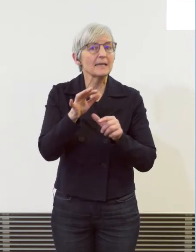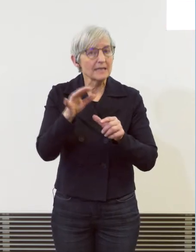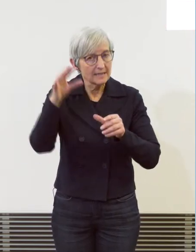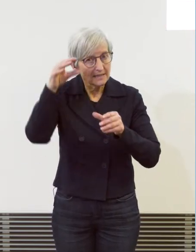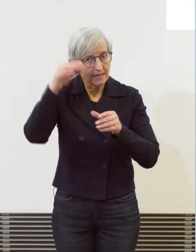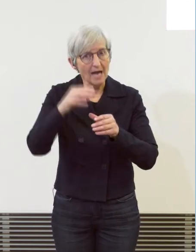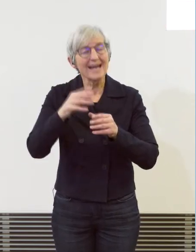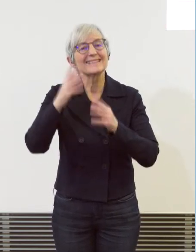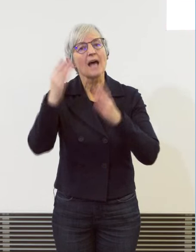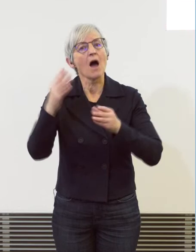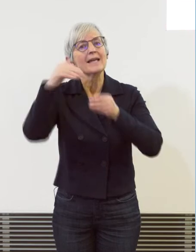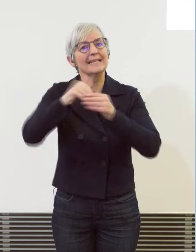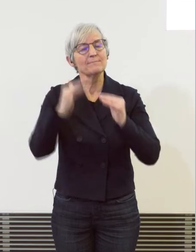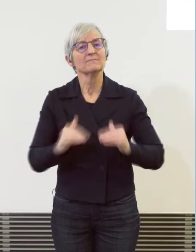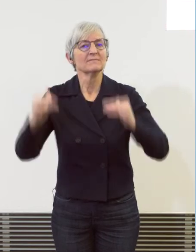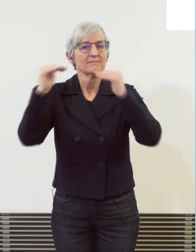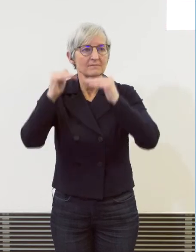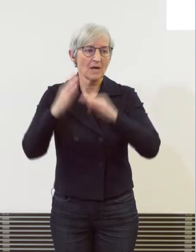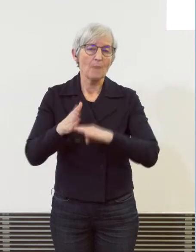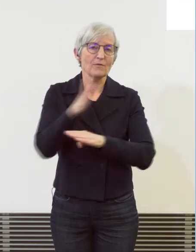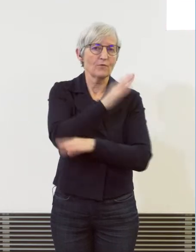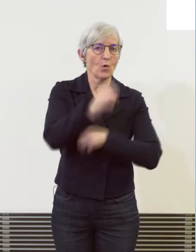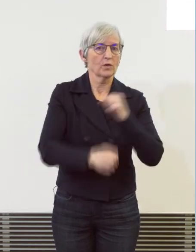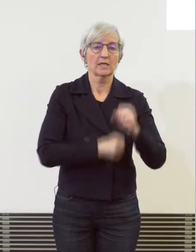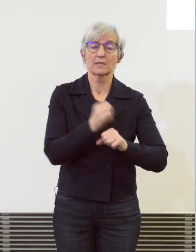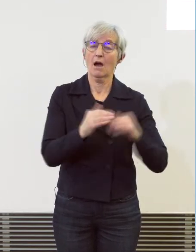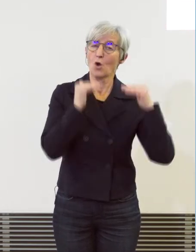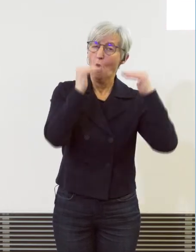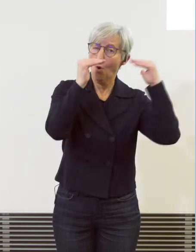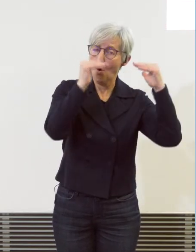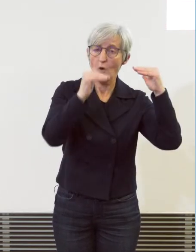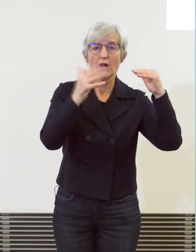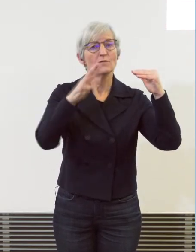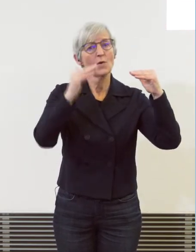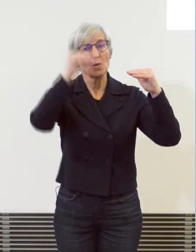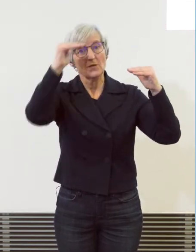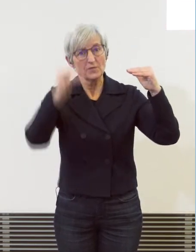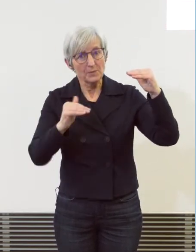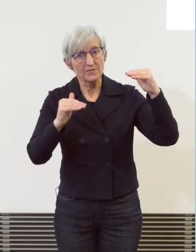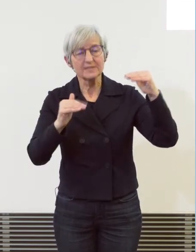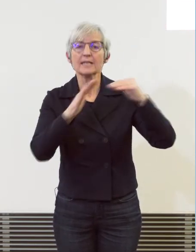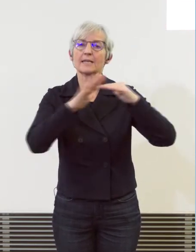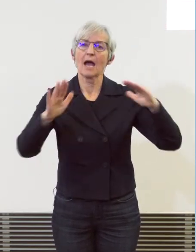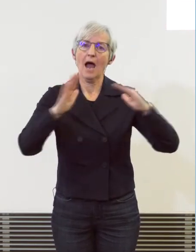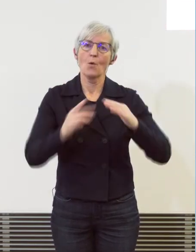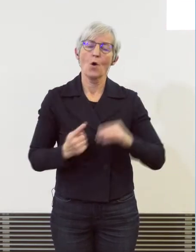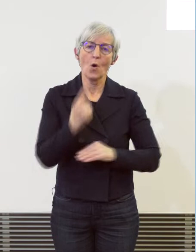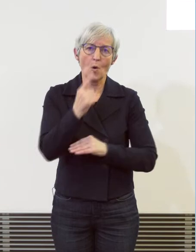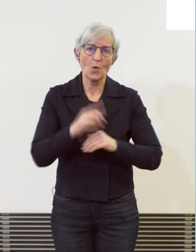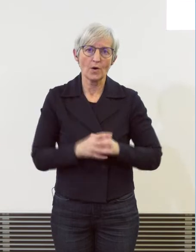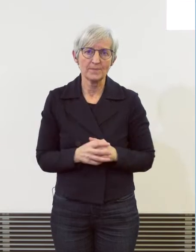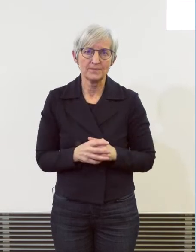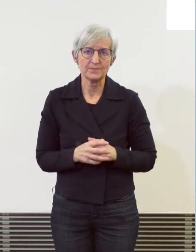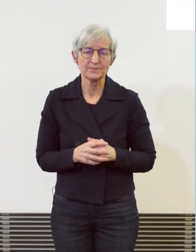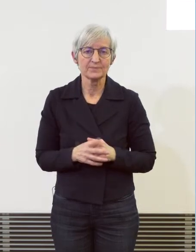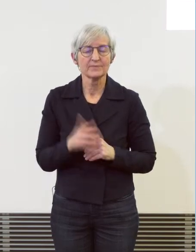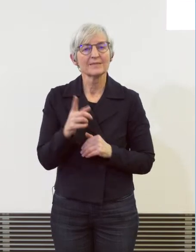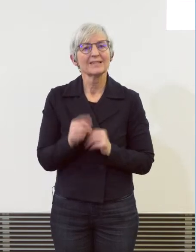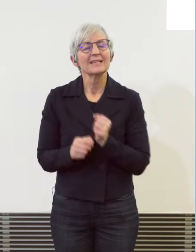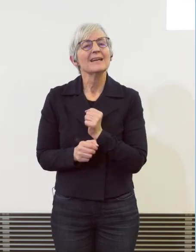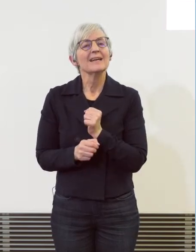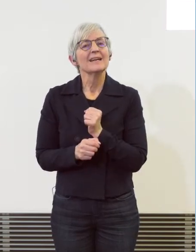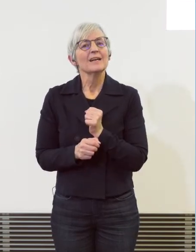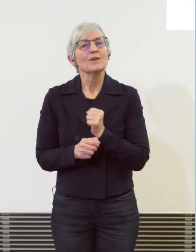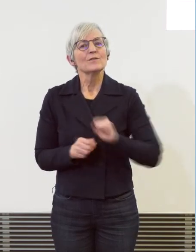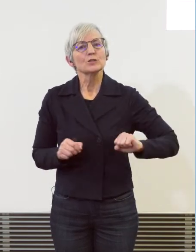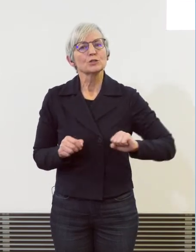Die Zahlen im Betäubungsmittelbereich bewegen sich wie im letzten Jahr weiter nach runter. Die registrierten Verstösse sind um über 7